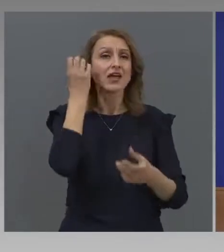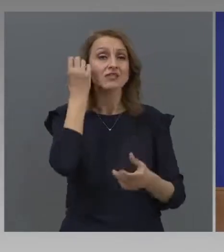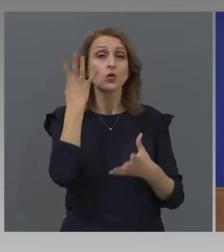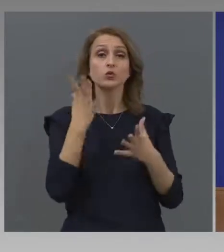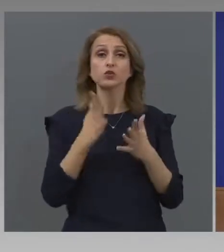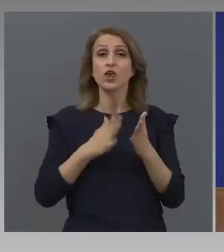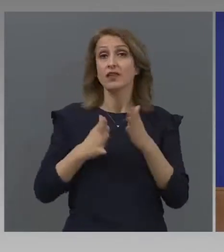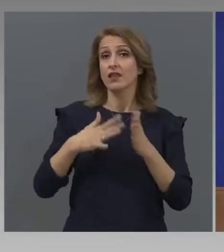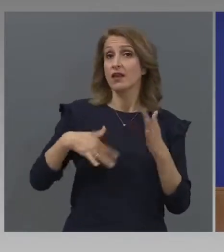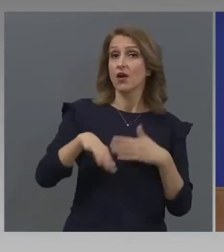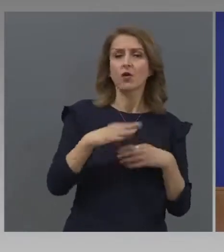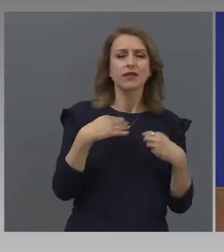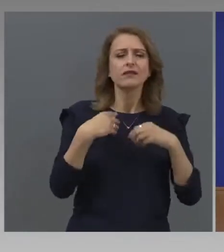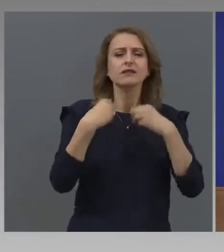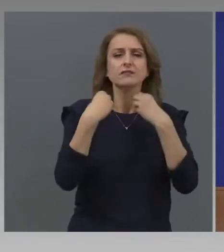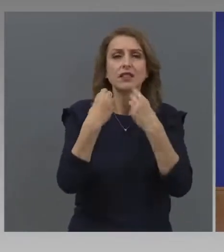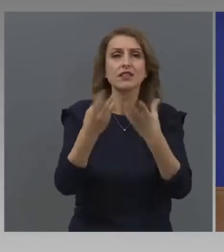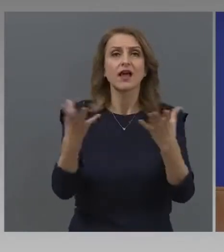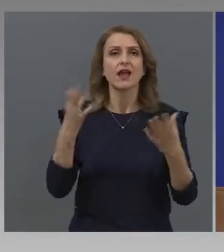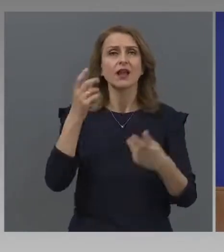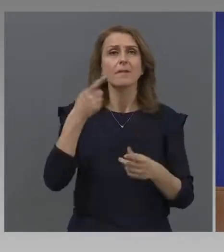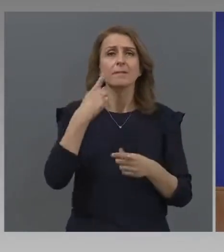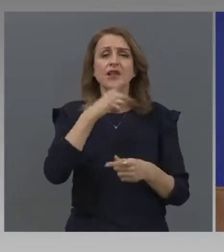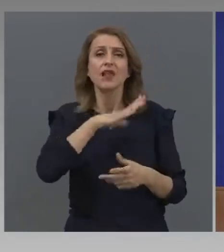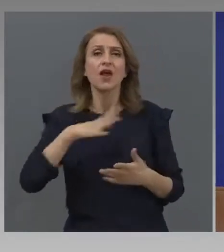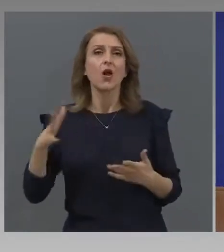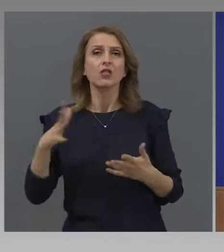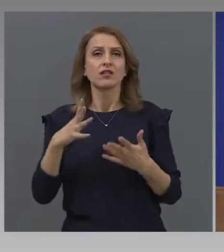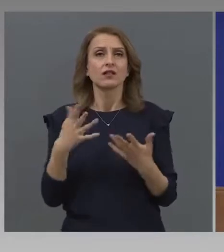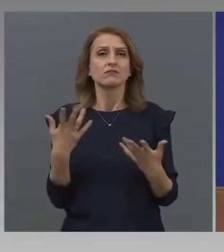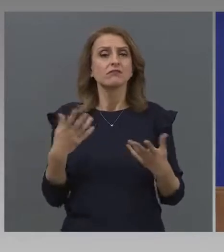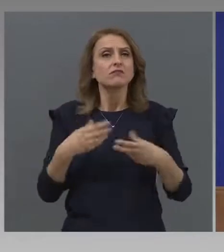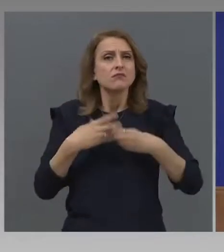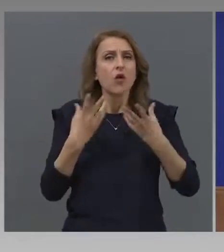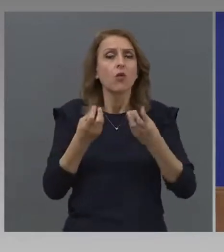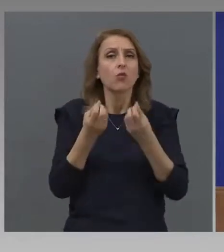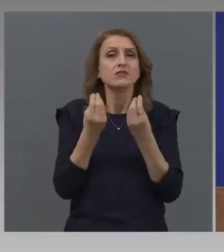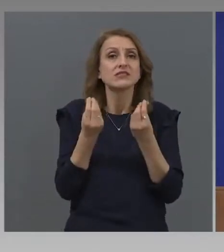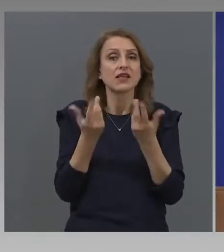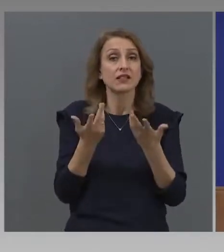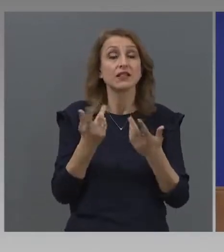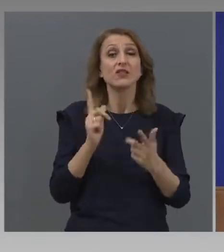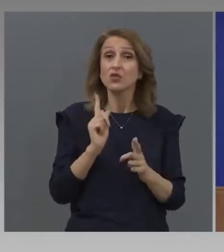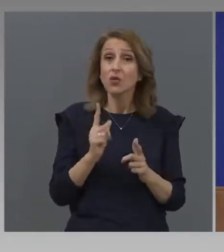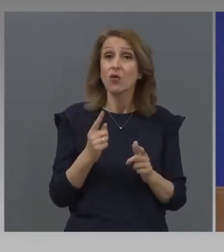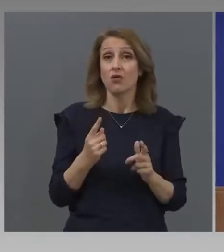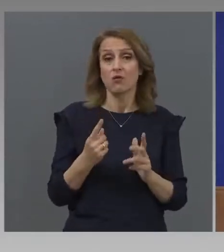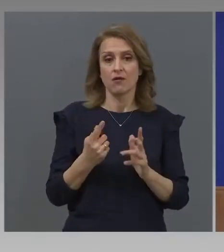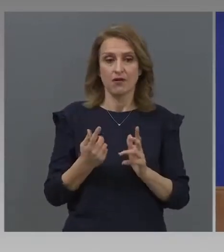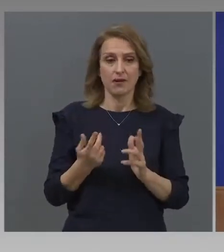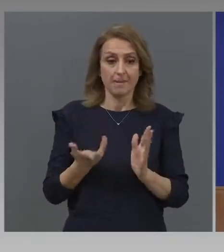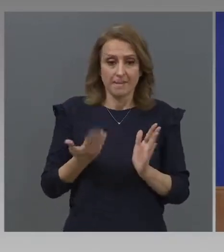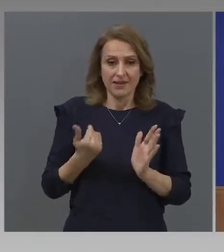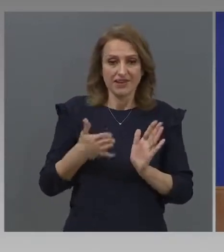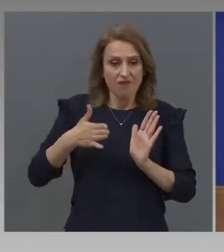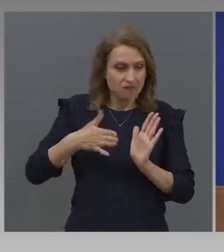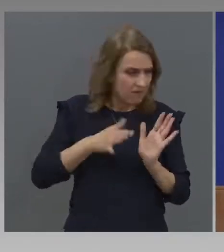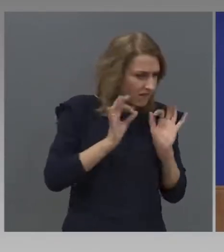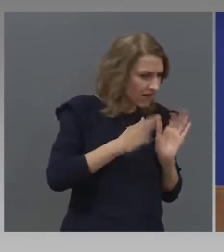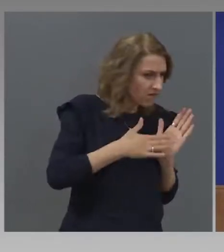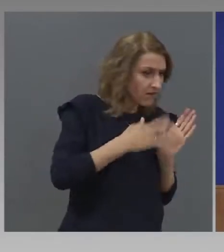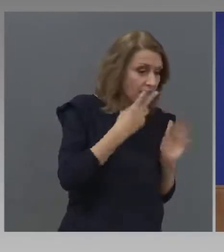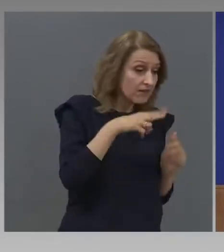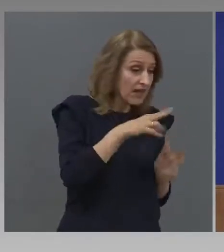Милиони сме дали вече в научно-развойна дейност в тази тема. Но преди да стане факт, не ми харесва.